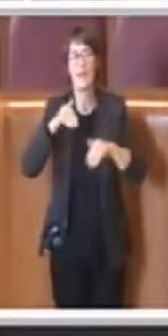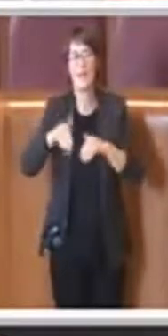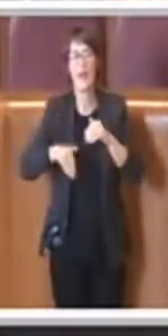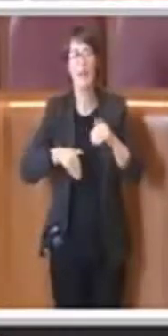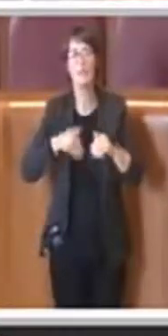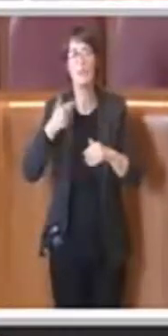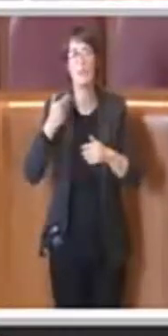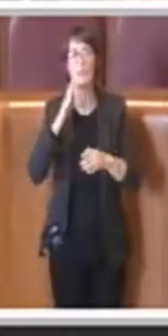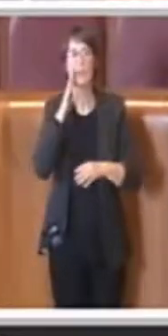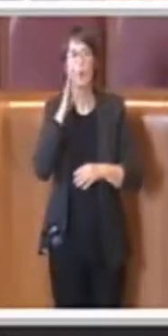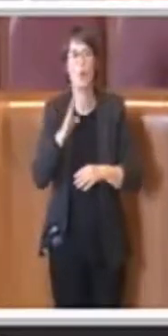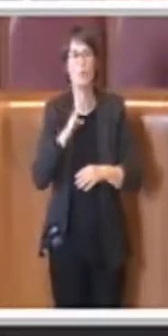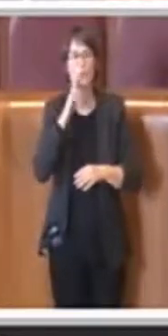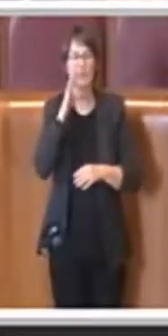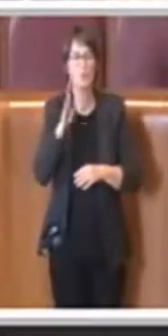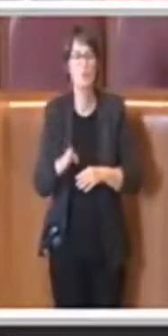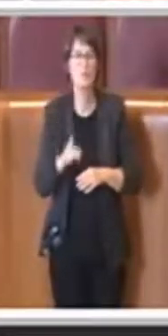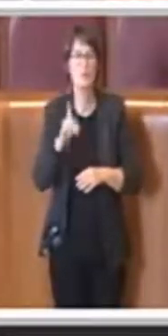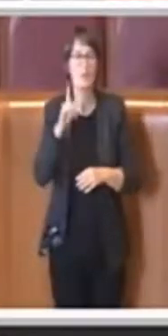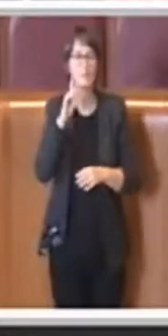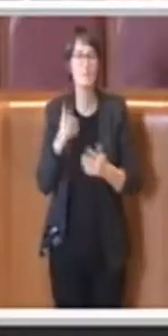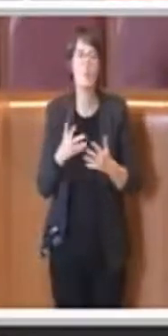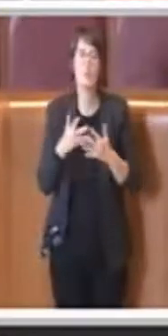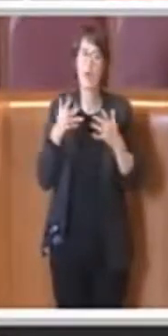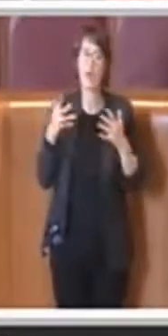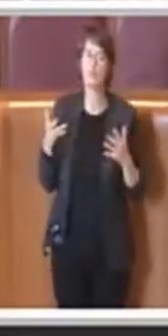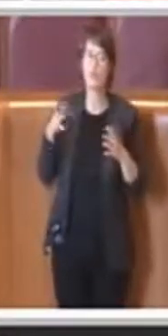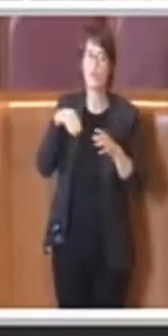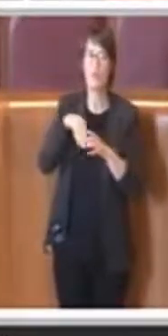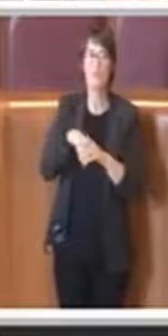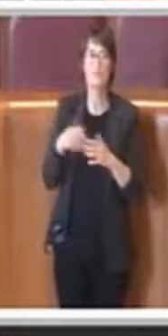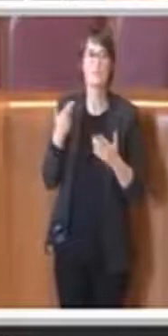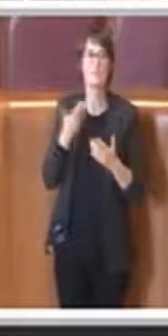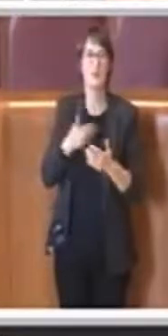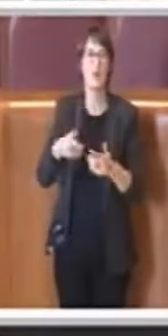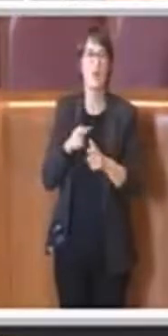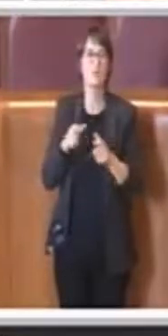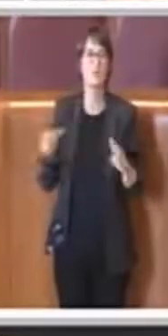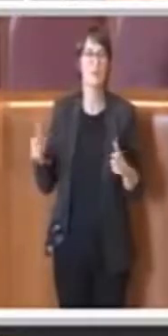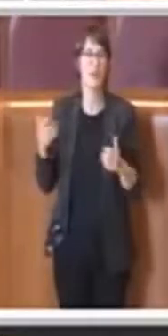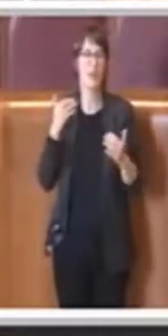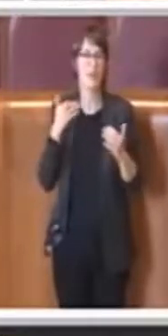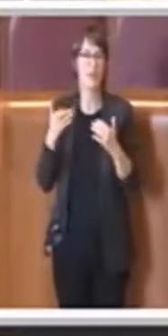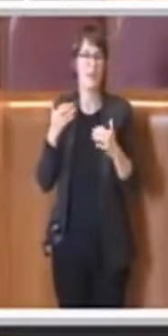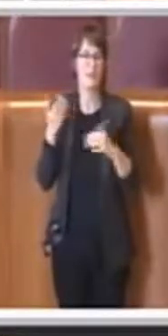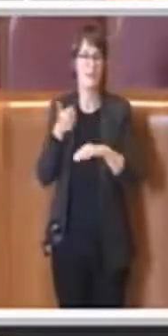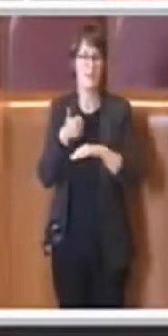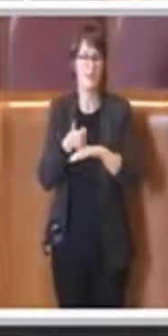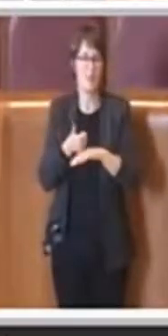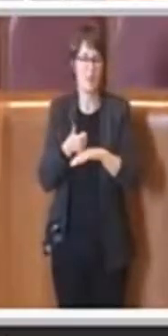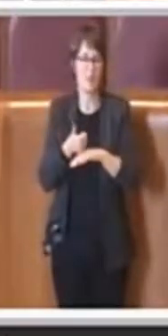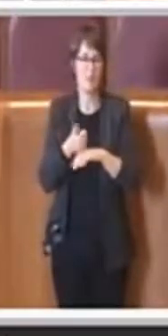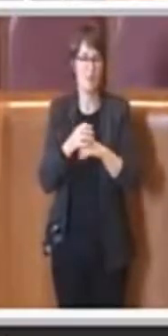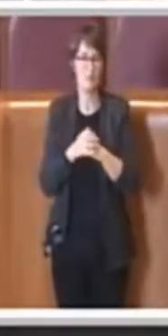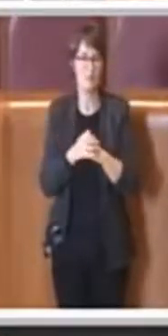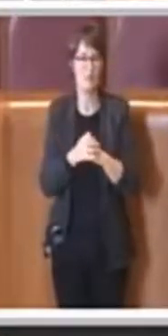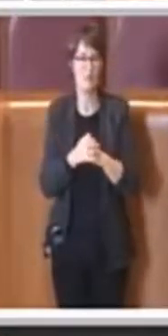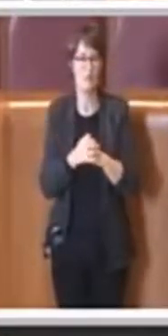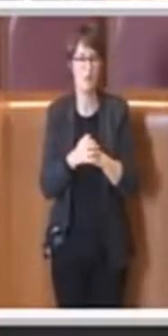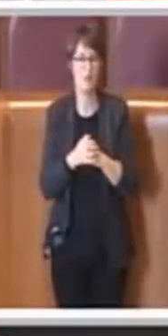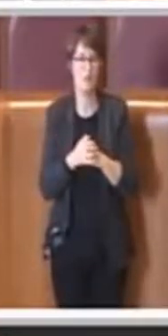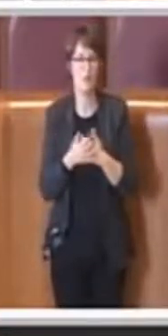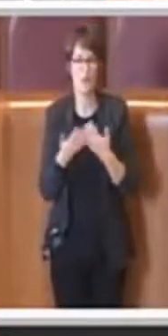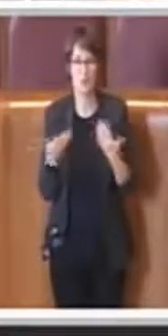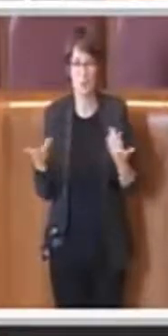consiglieri assegnati all'Assemblea Capitolina. Come sappiamo il quorum di validità è e resta quindi zero